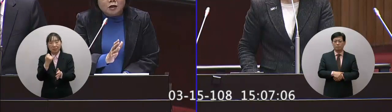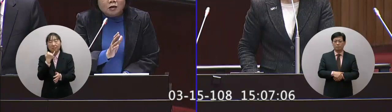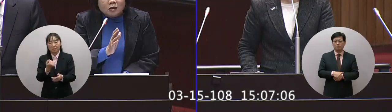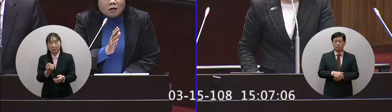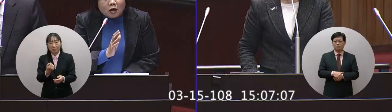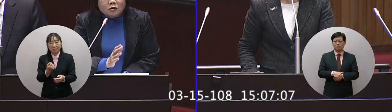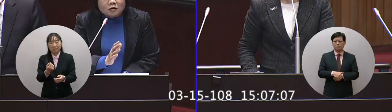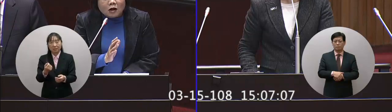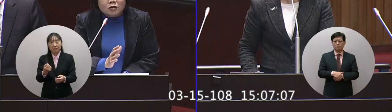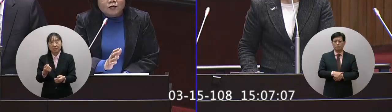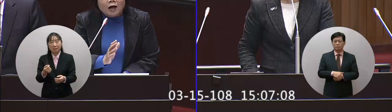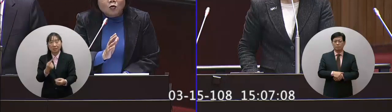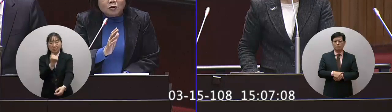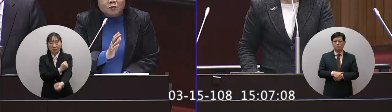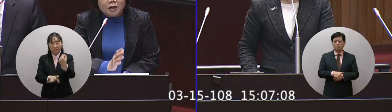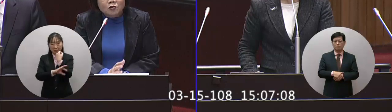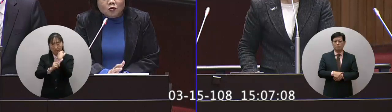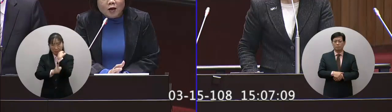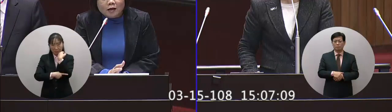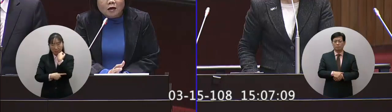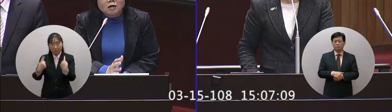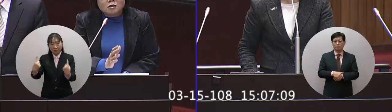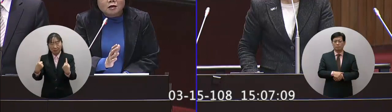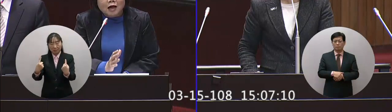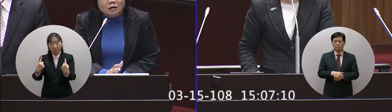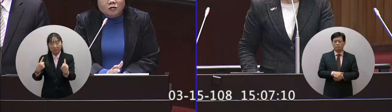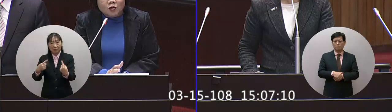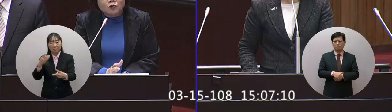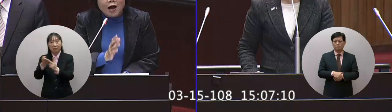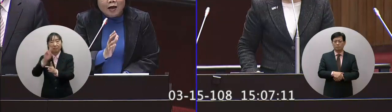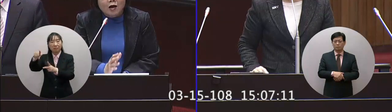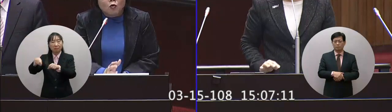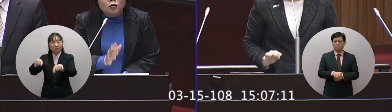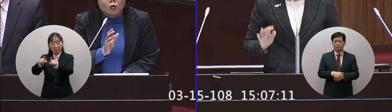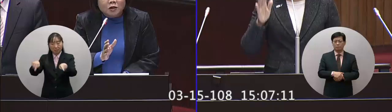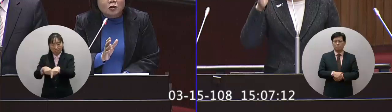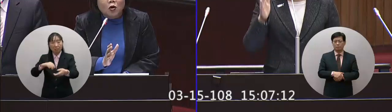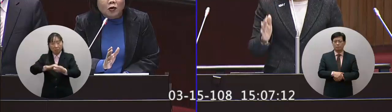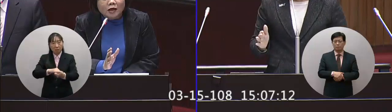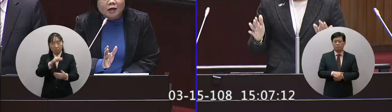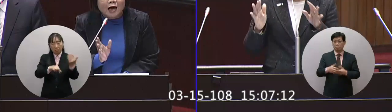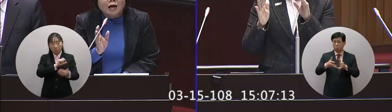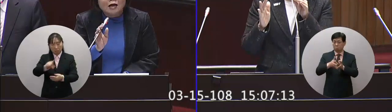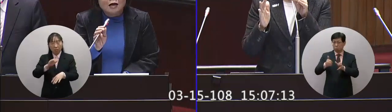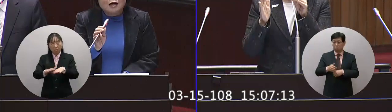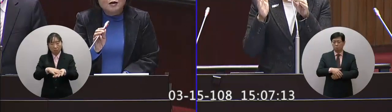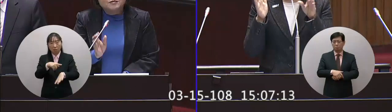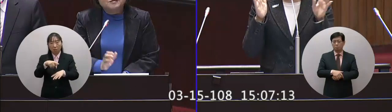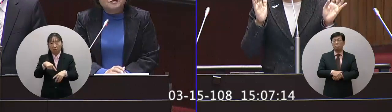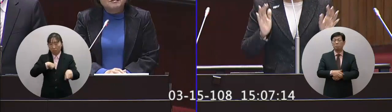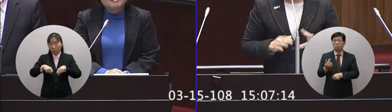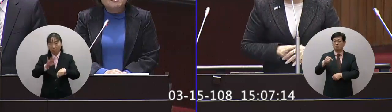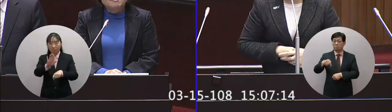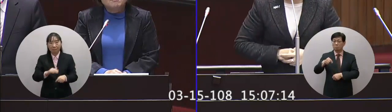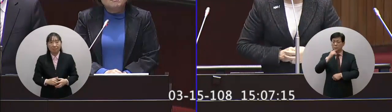獲得比勞基法或者比他送出來的這個大姐計畫書還要好我想我們這個都有因應啦在